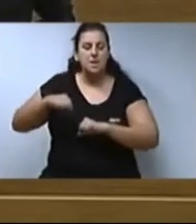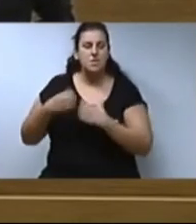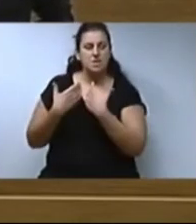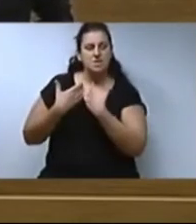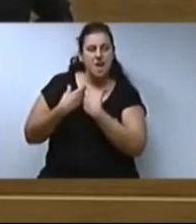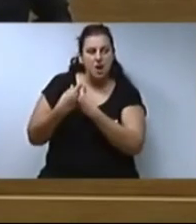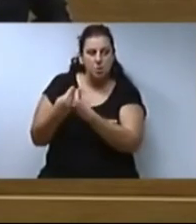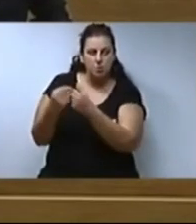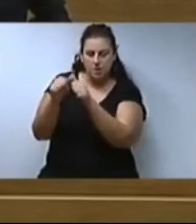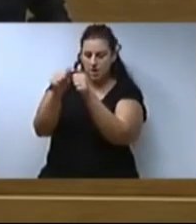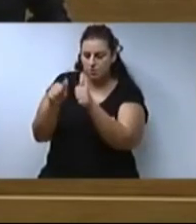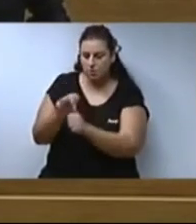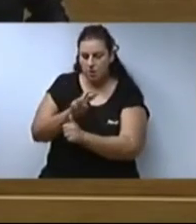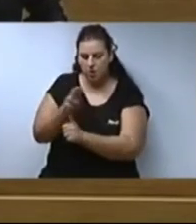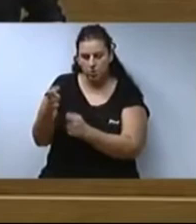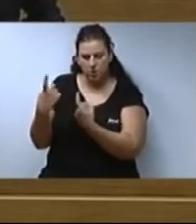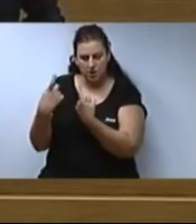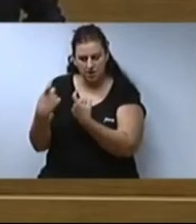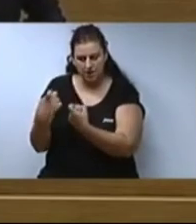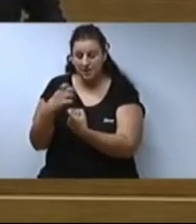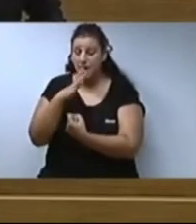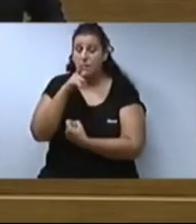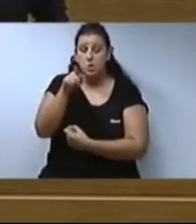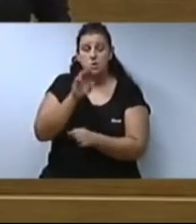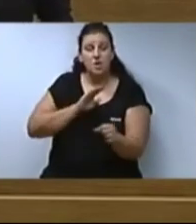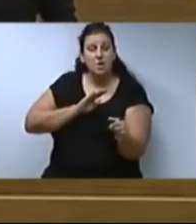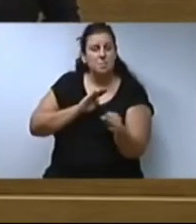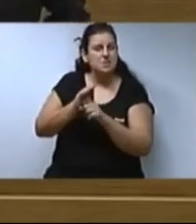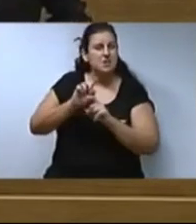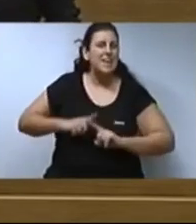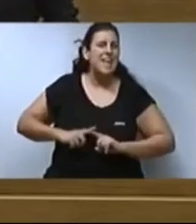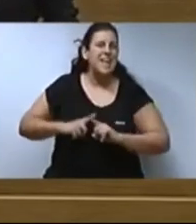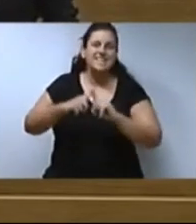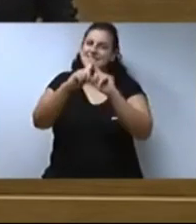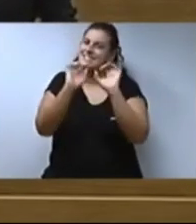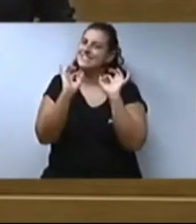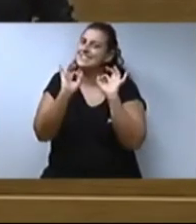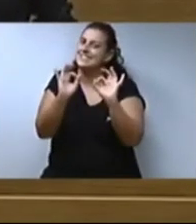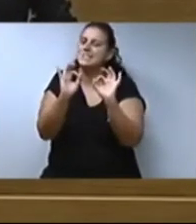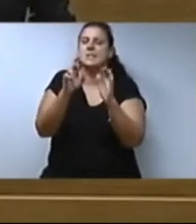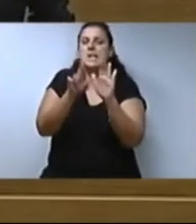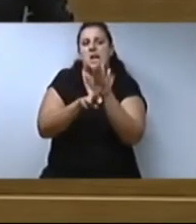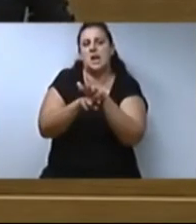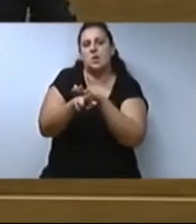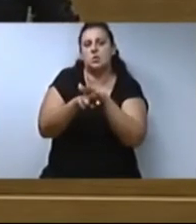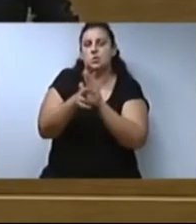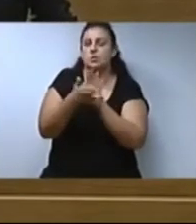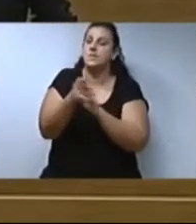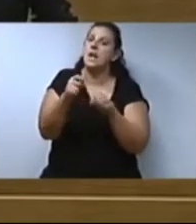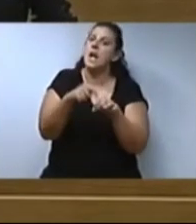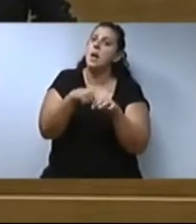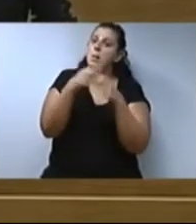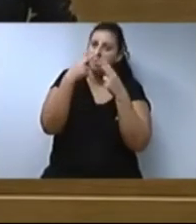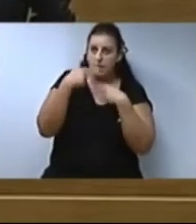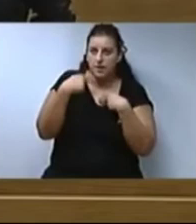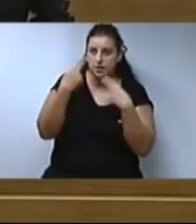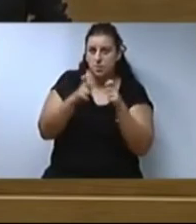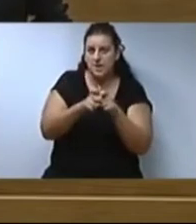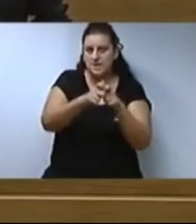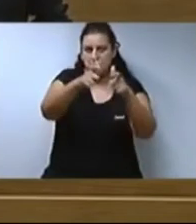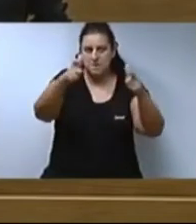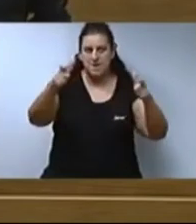i per això necessitem una inversió extraordinària de recursos, que es dedicarà a crear més places públiques, especialment en